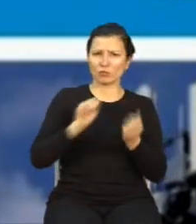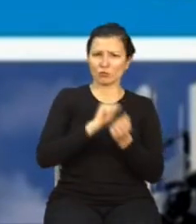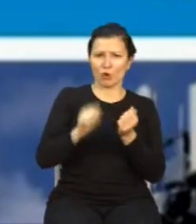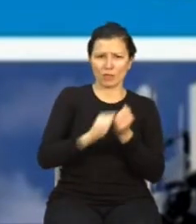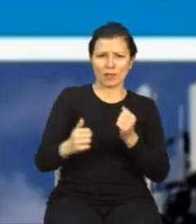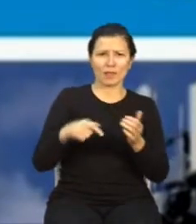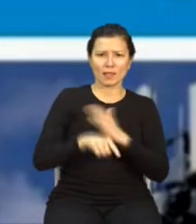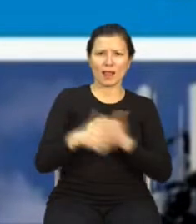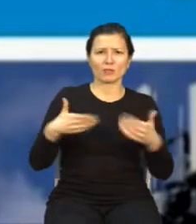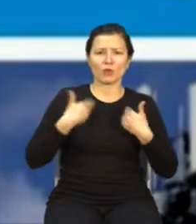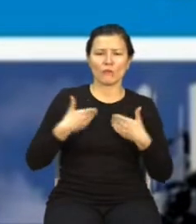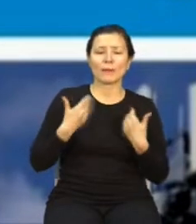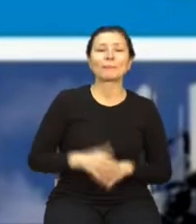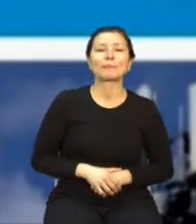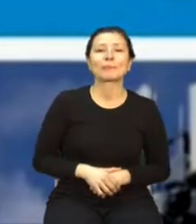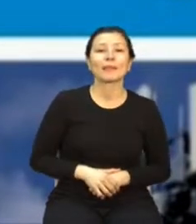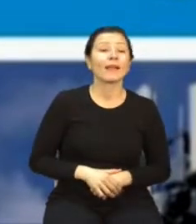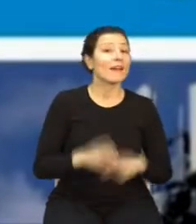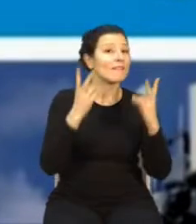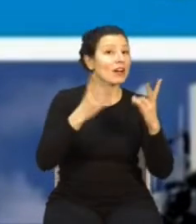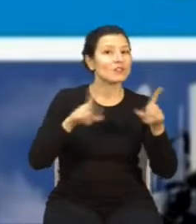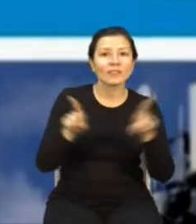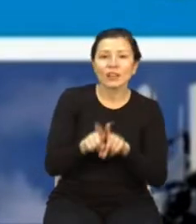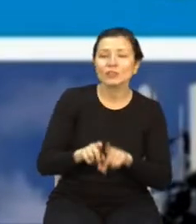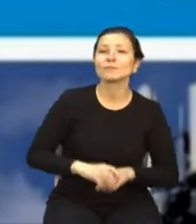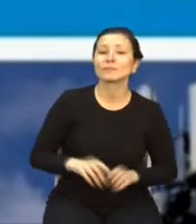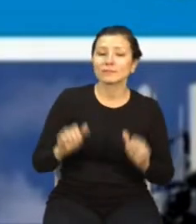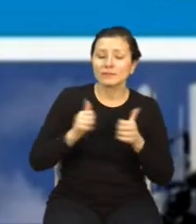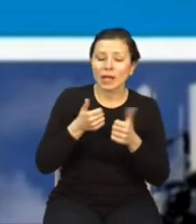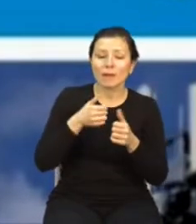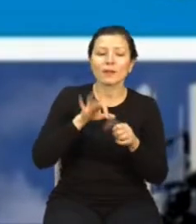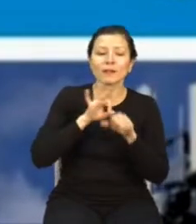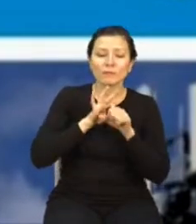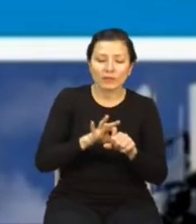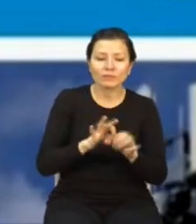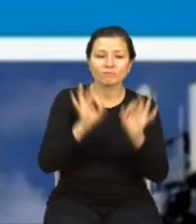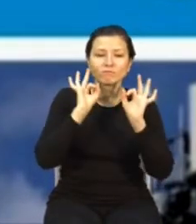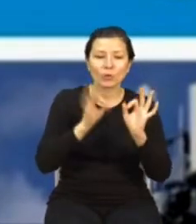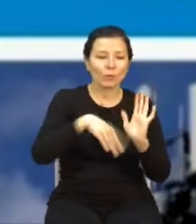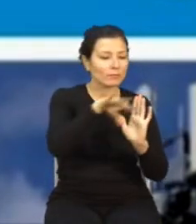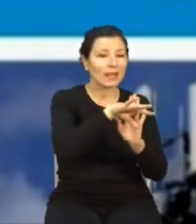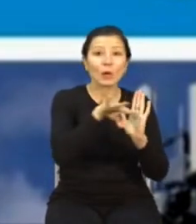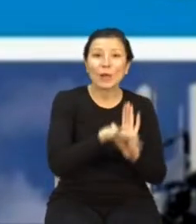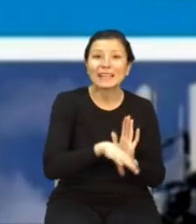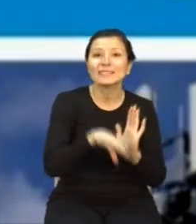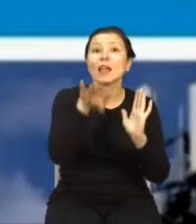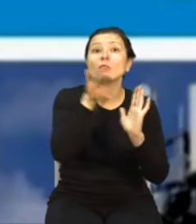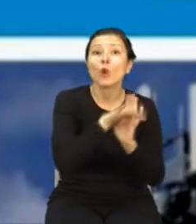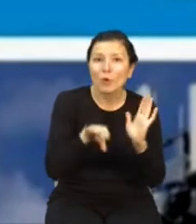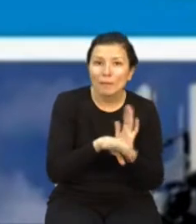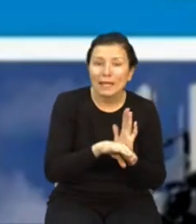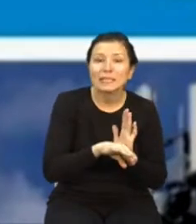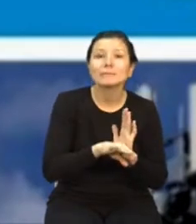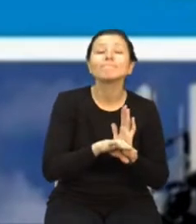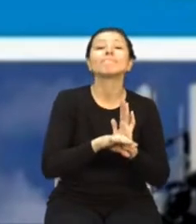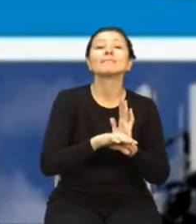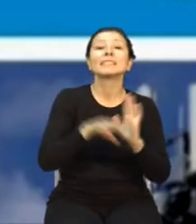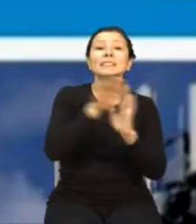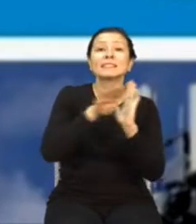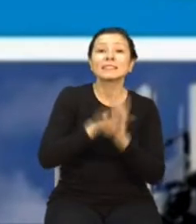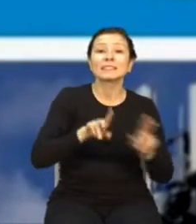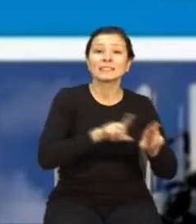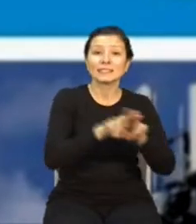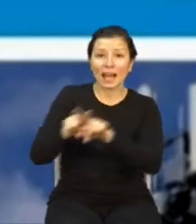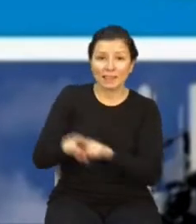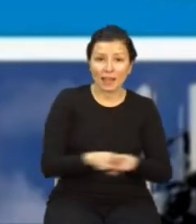bardzo ważnym jest to, by wdrażać odpowiednie regulacje, normy i standardy. Alokacja tak ograniczonych